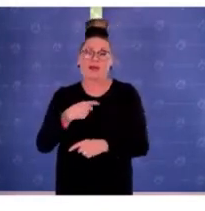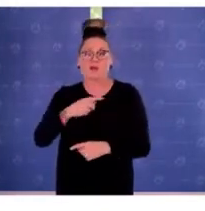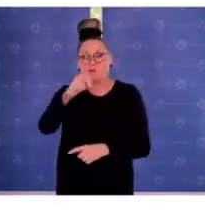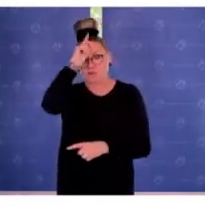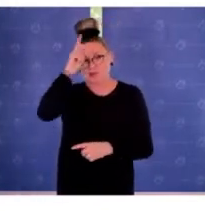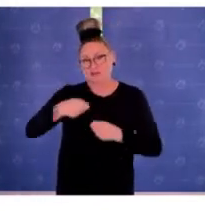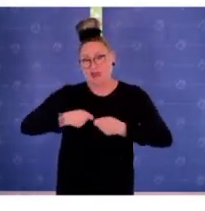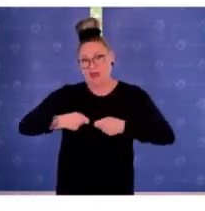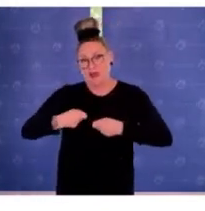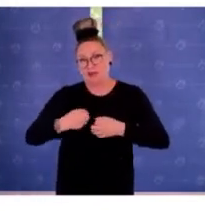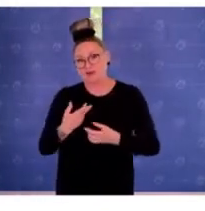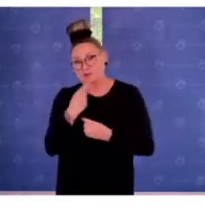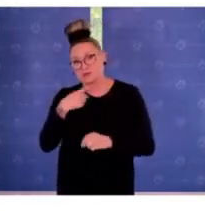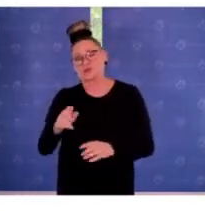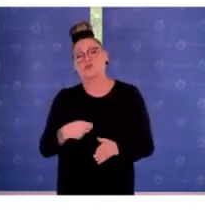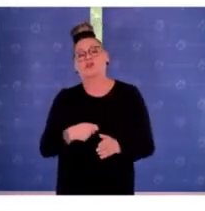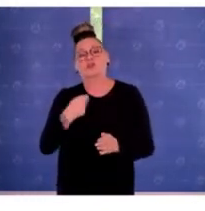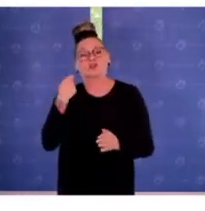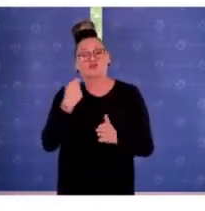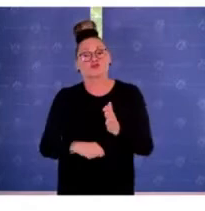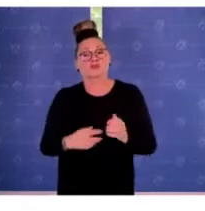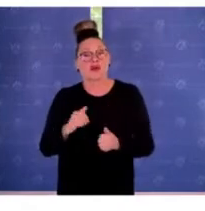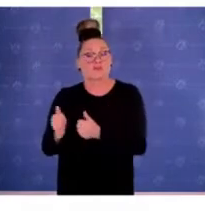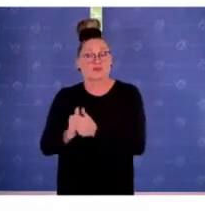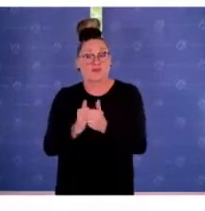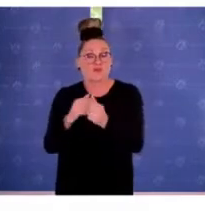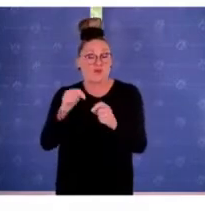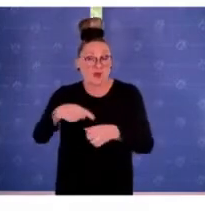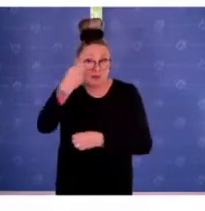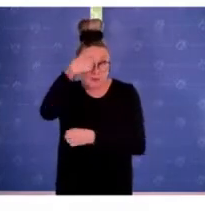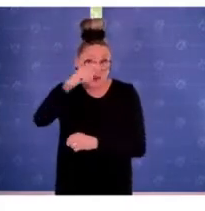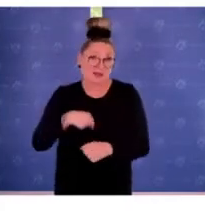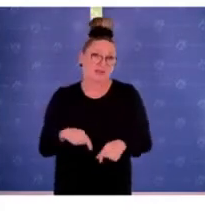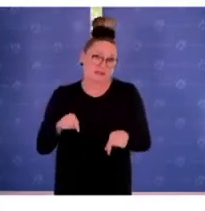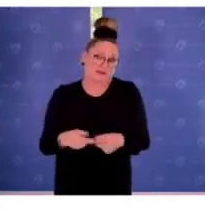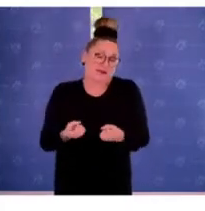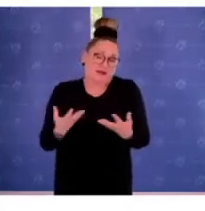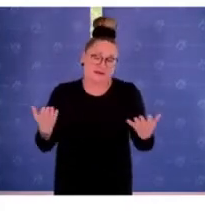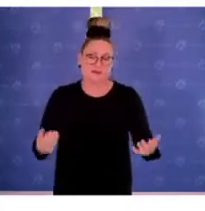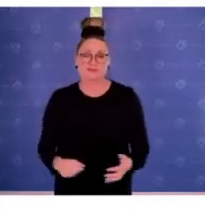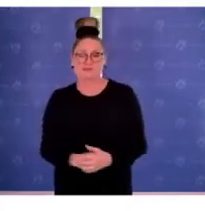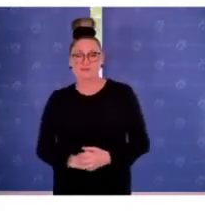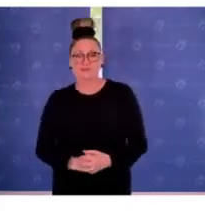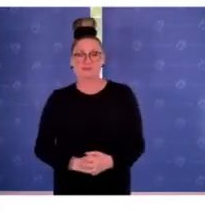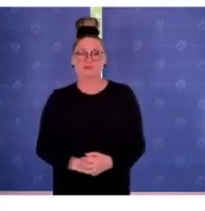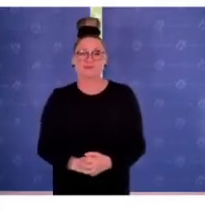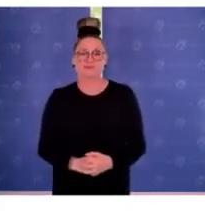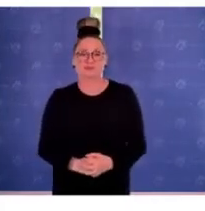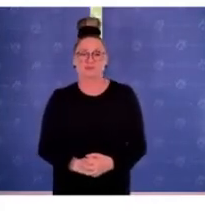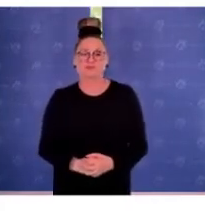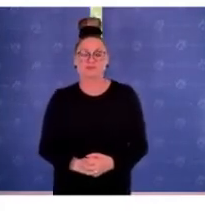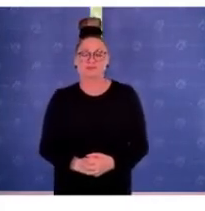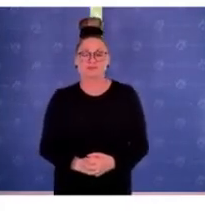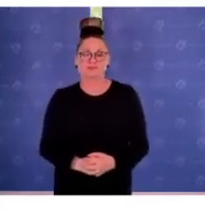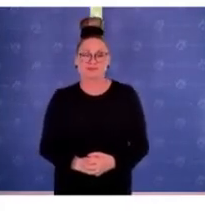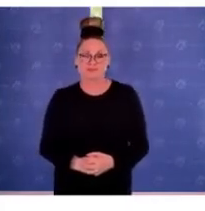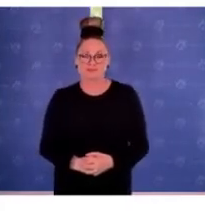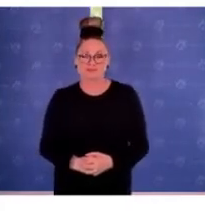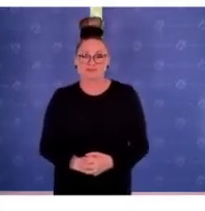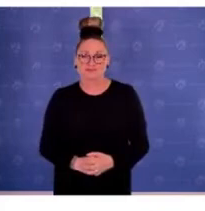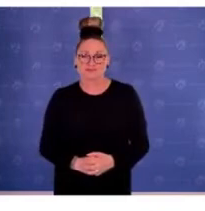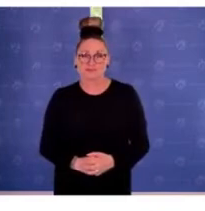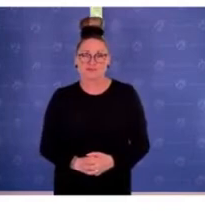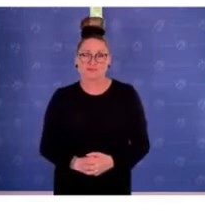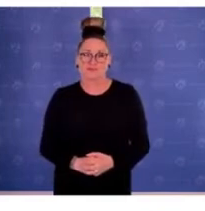und Handelns der Strafverfolgungsbehörden in Berlin ist. Das wird auch noch ergänzt durch eine ganze